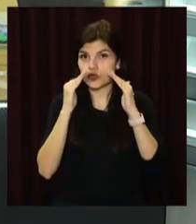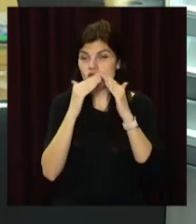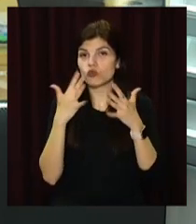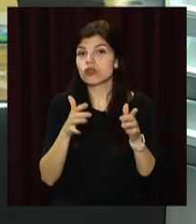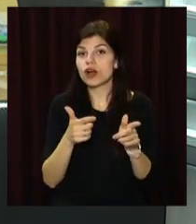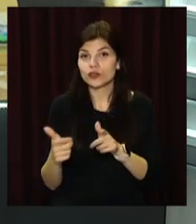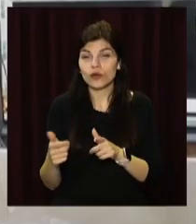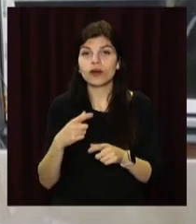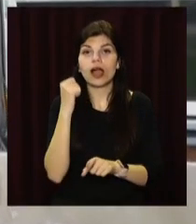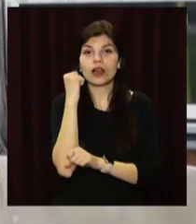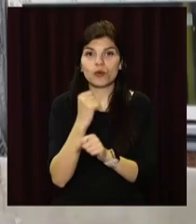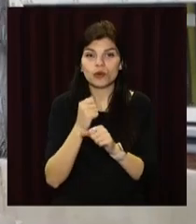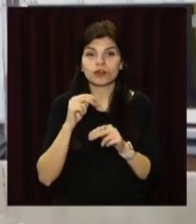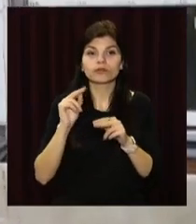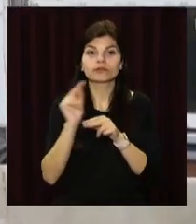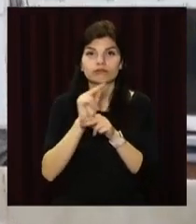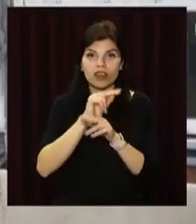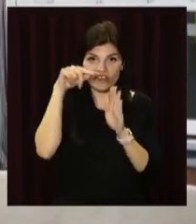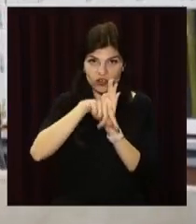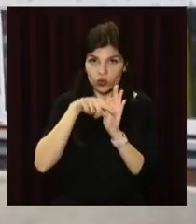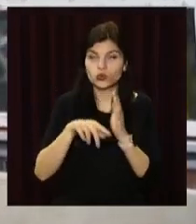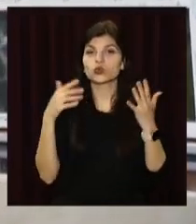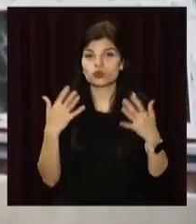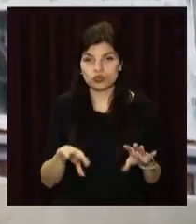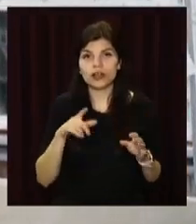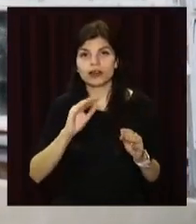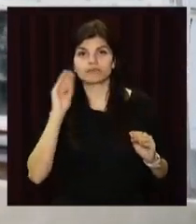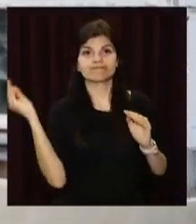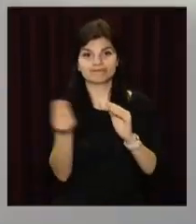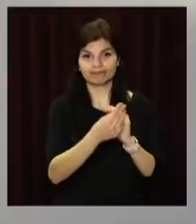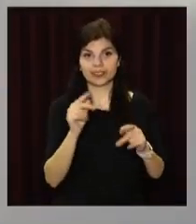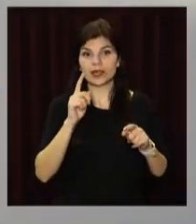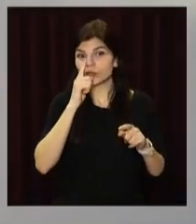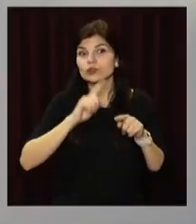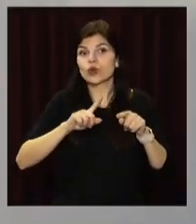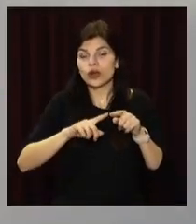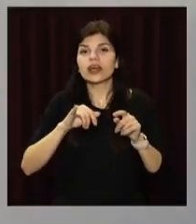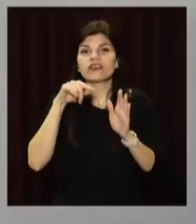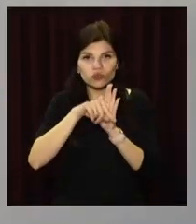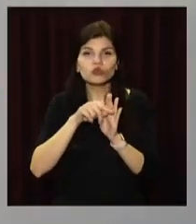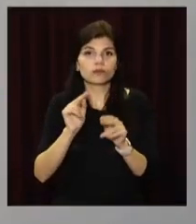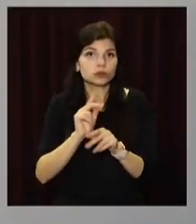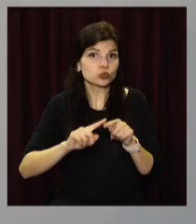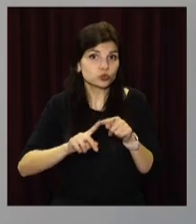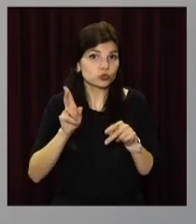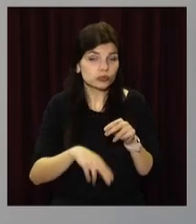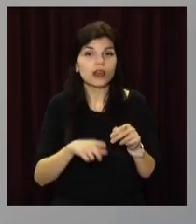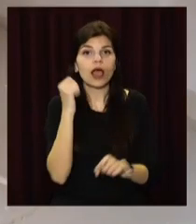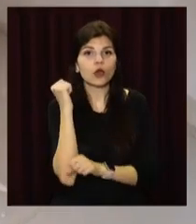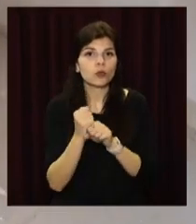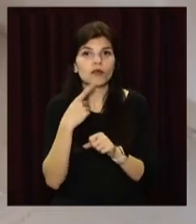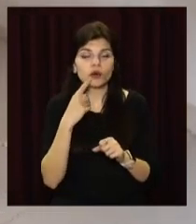готова. Підрядники проклали внутрішні комунікації, облицювали фасад. Майже завершені і внутрішні роботи. Підрядники кажуть,